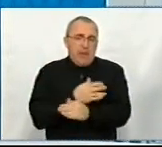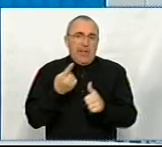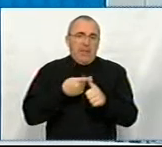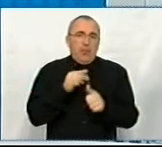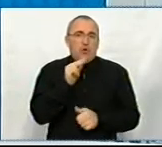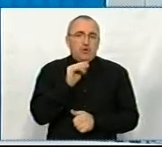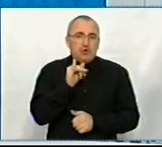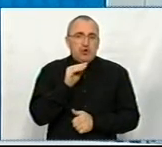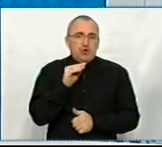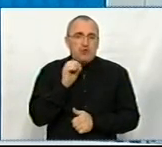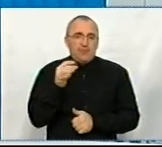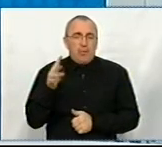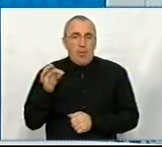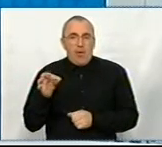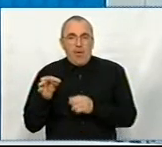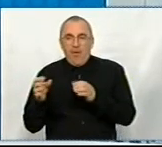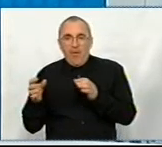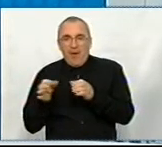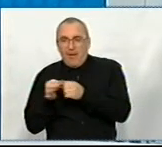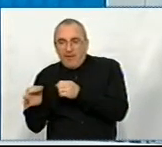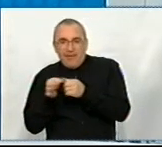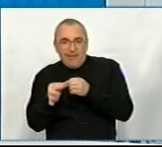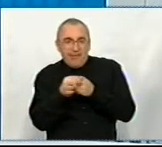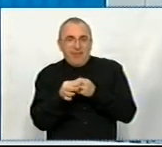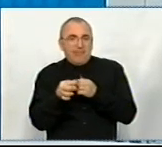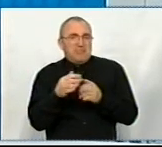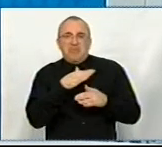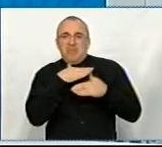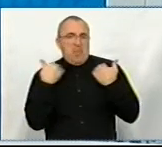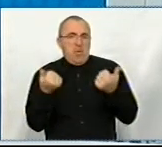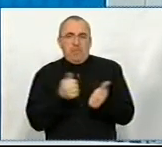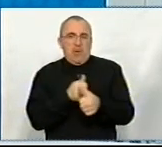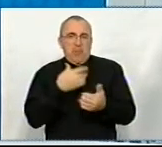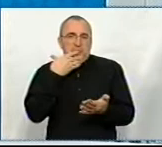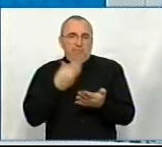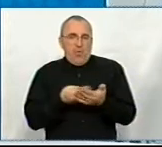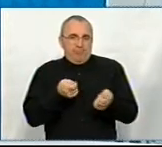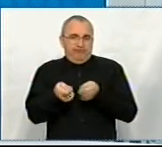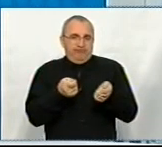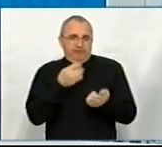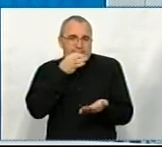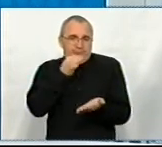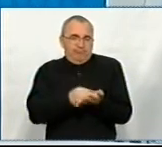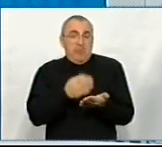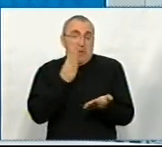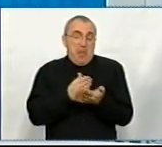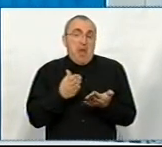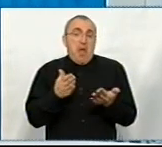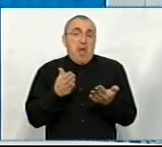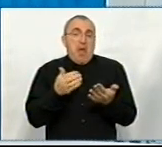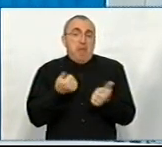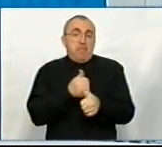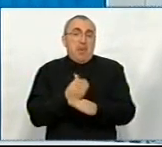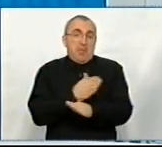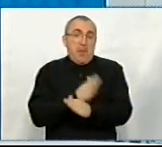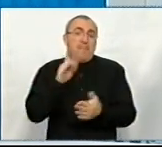тежі. виходить, що всі прилеглі території висловили своє небажання брати цю бібліотеку на свій баланс, тому що нібито мають бібліотеки власні. Так,